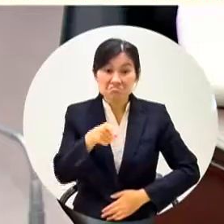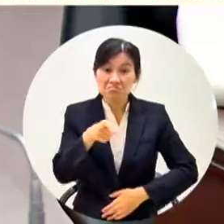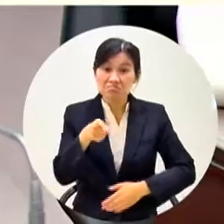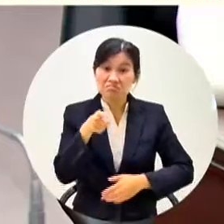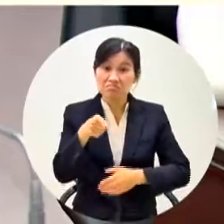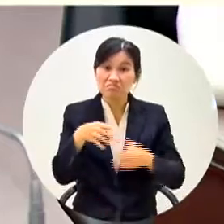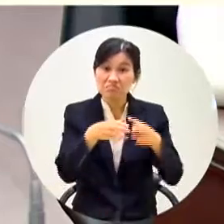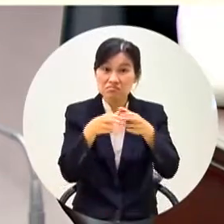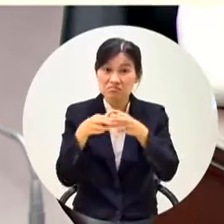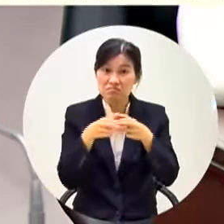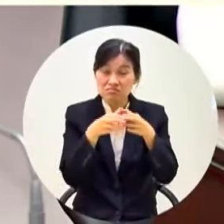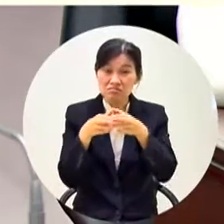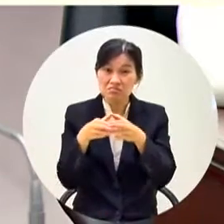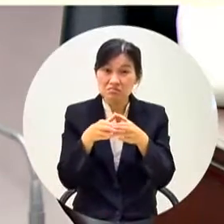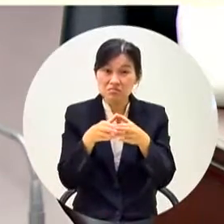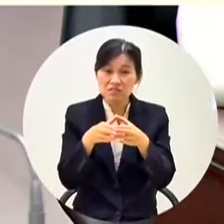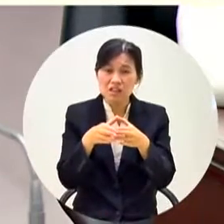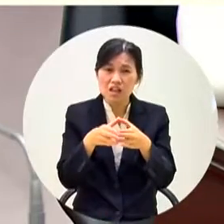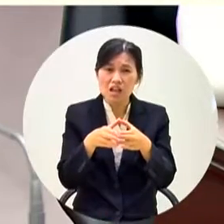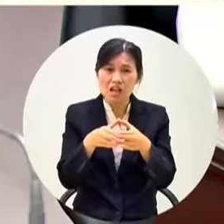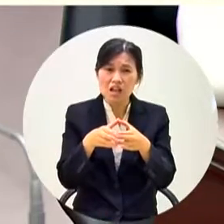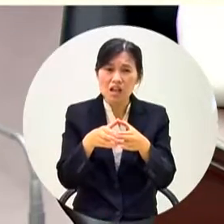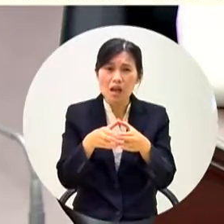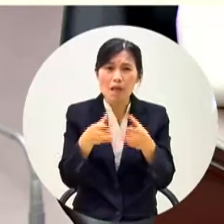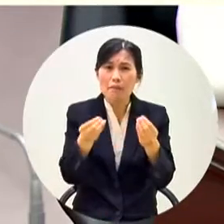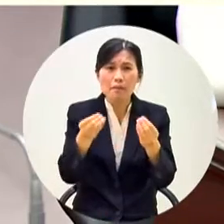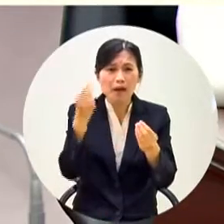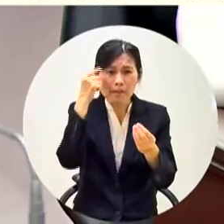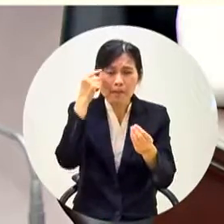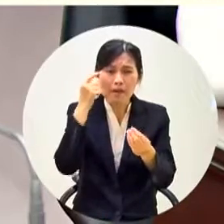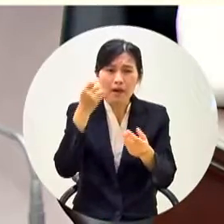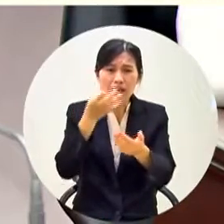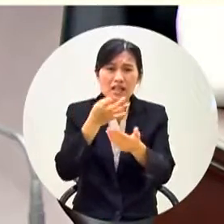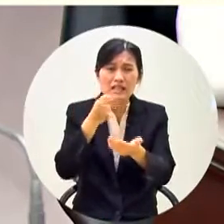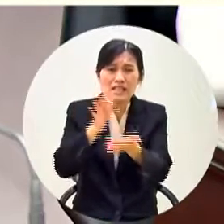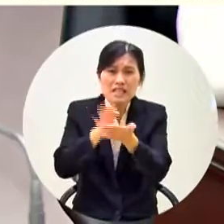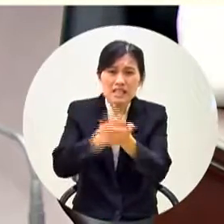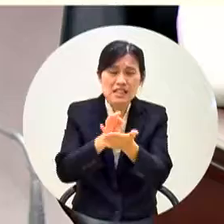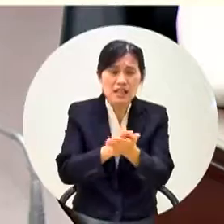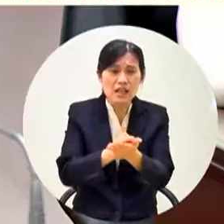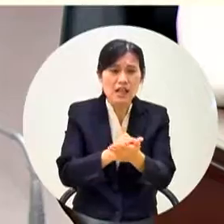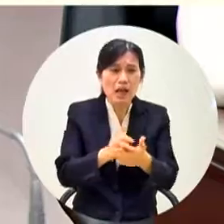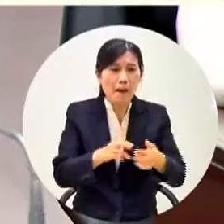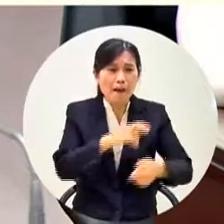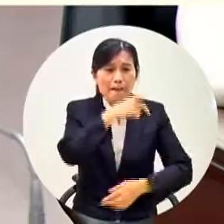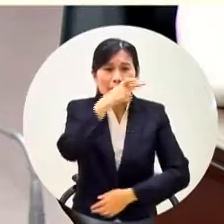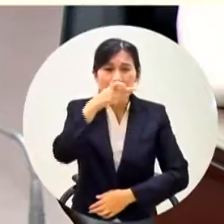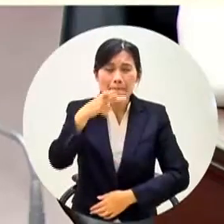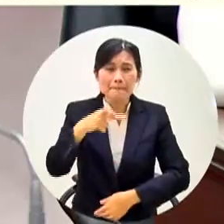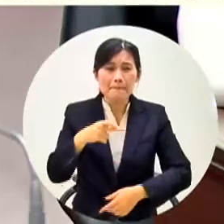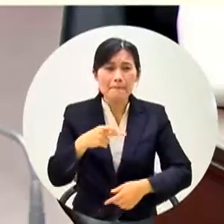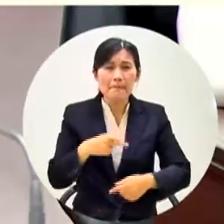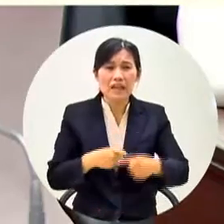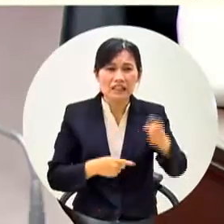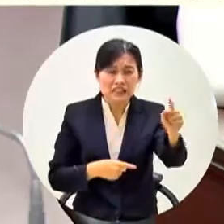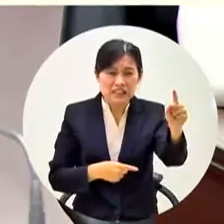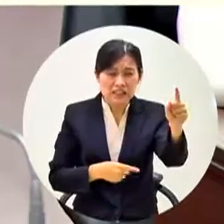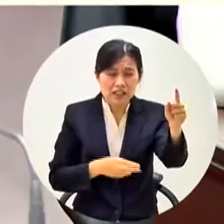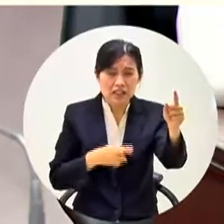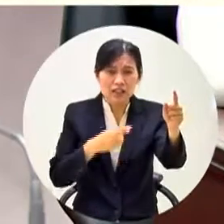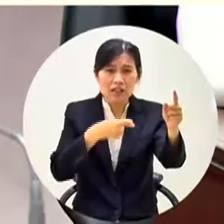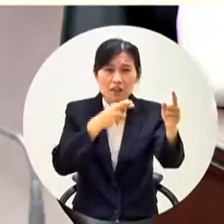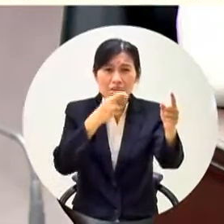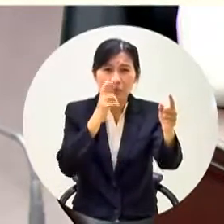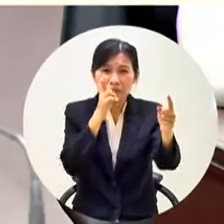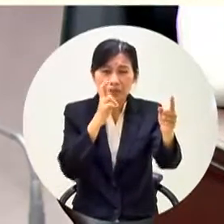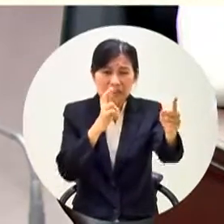沒有以量自駕的概念嗎你們買一隻皮跟買一隻一千隻皮價格絕對不一樣你